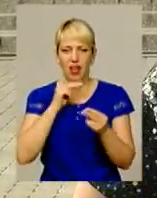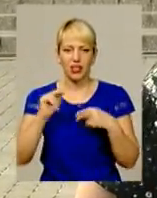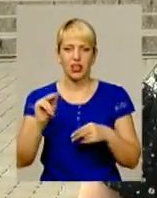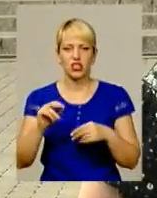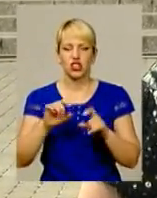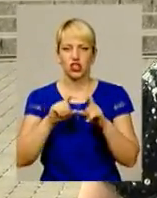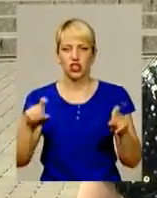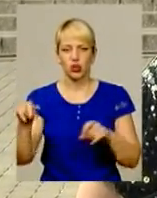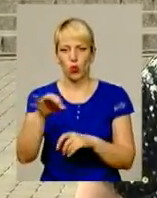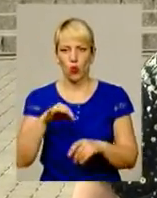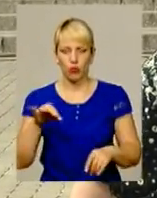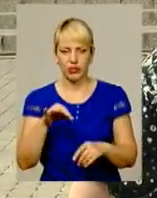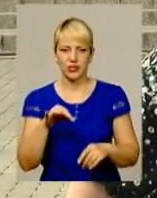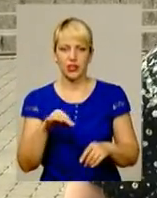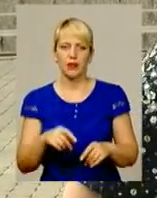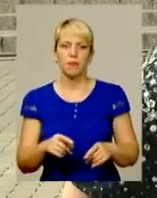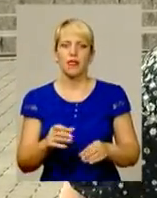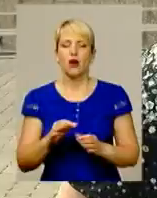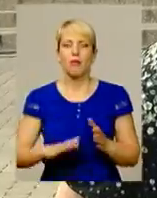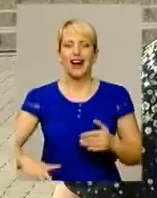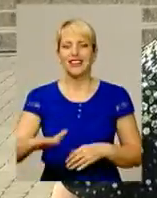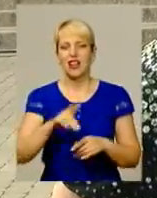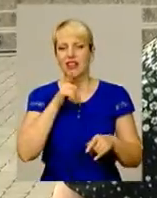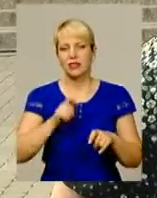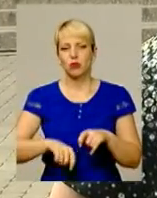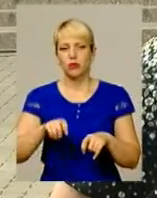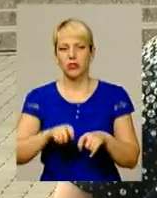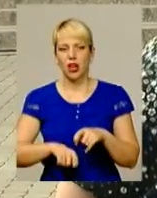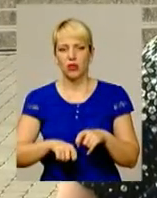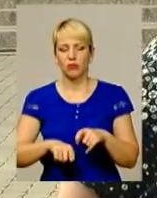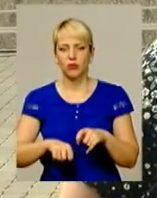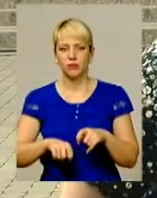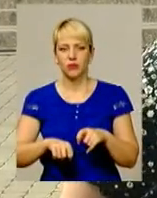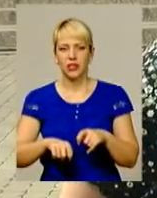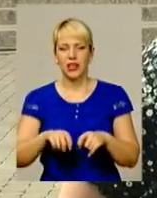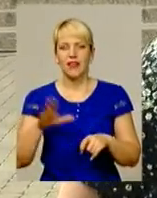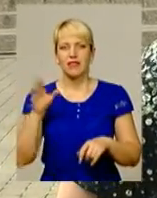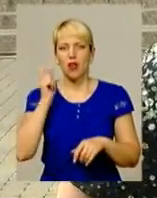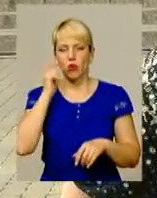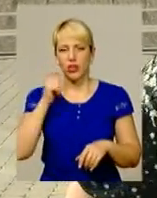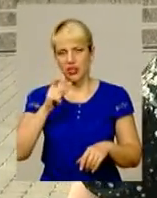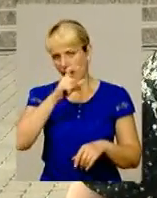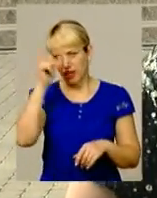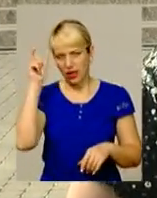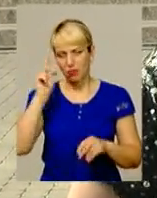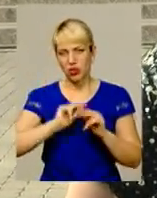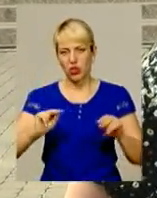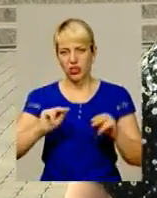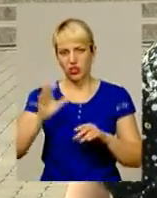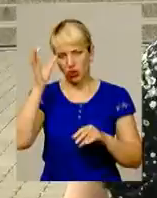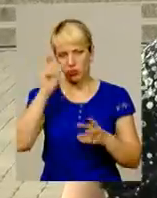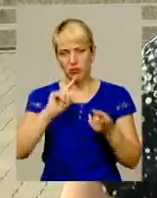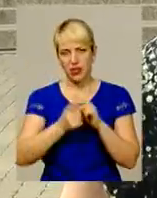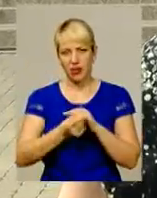області, у майданчику експериментальному Всеукраїнської академії педагогічного муку міняють